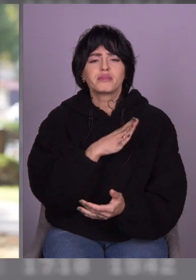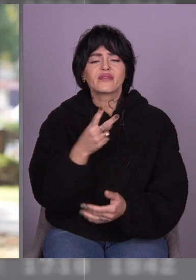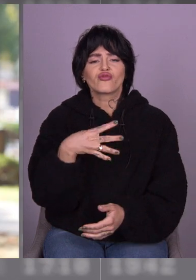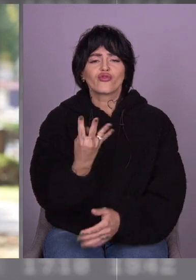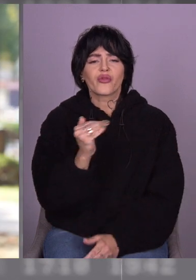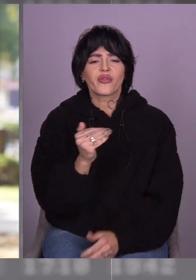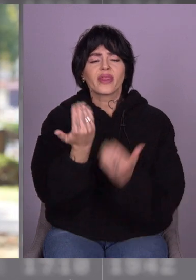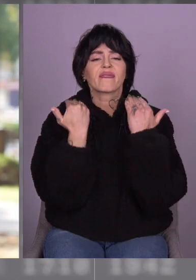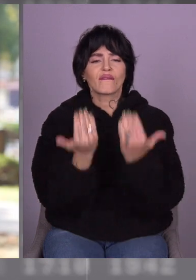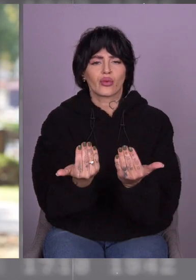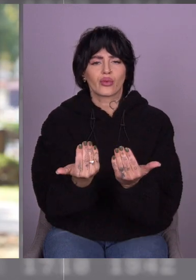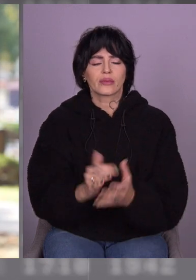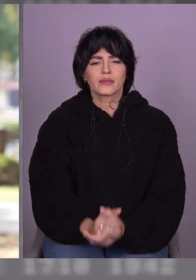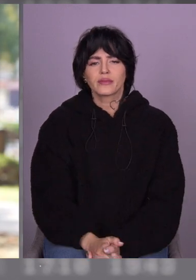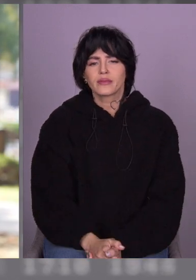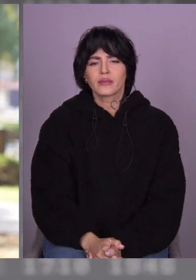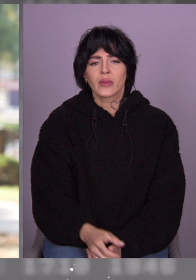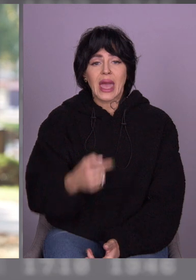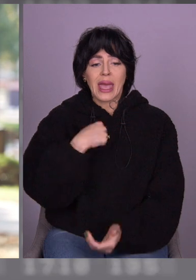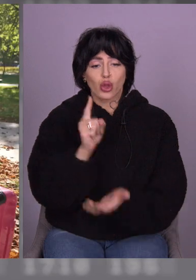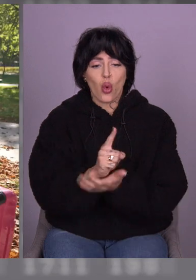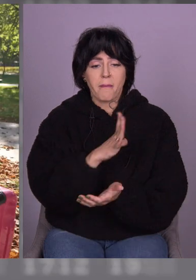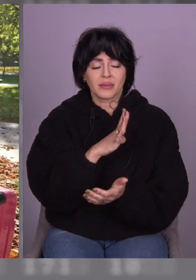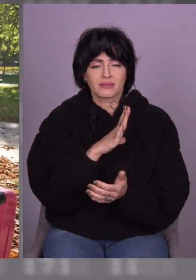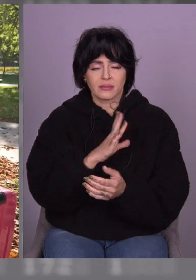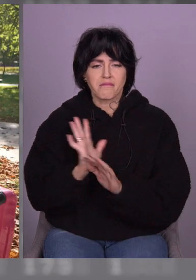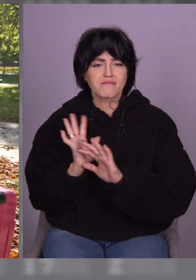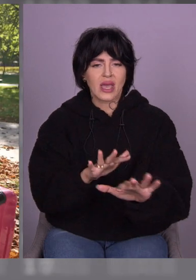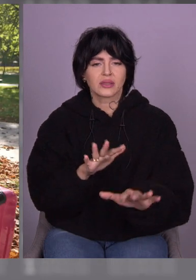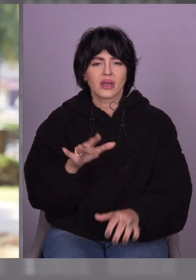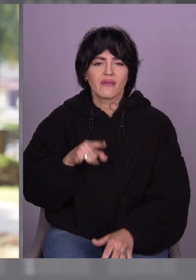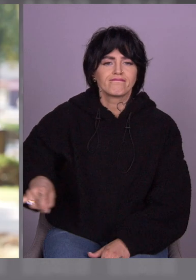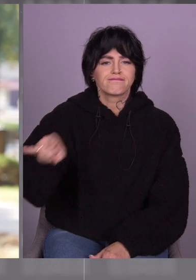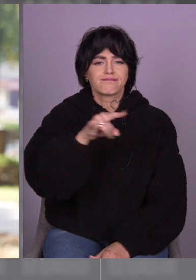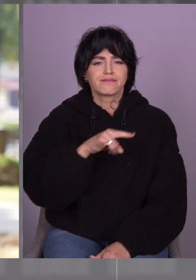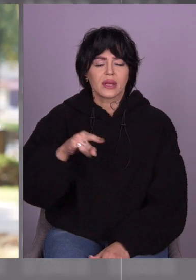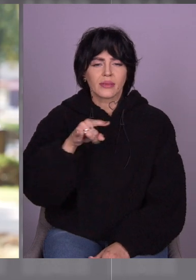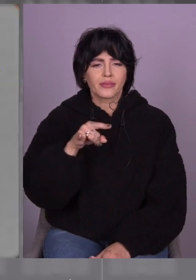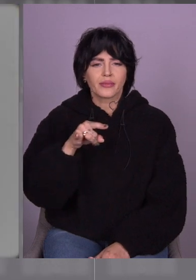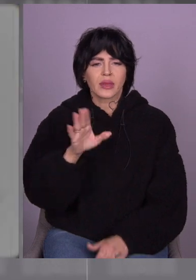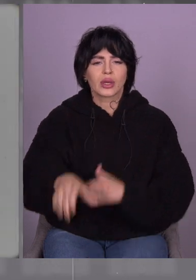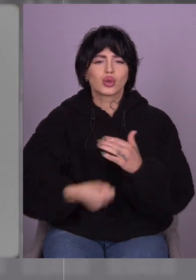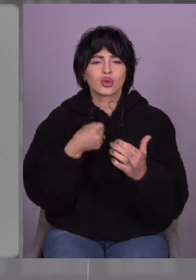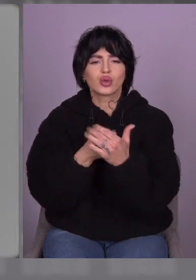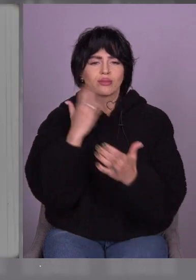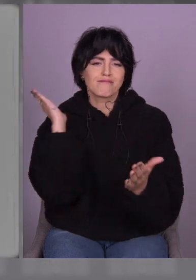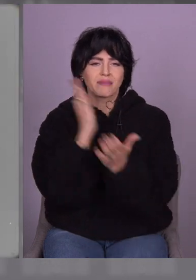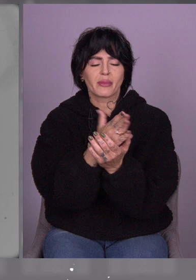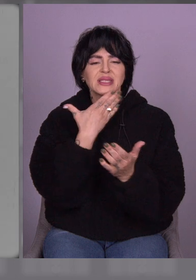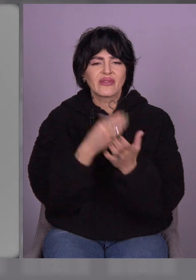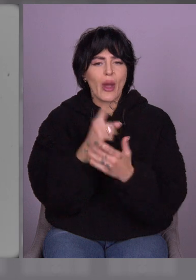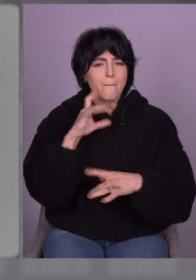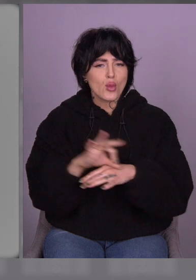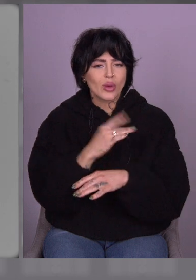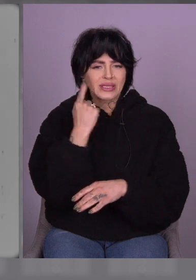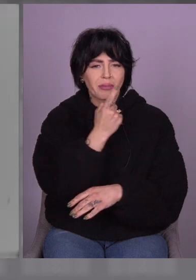житті? Четверті ранки я мала бути в Аерепорту. Квиток був куди? В Барселоні. Ні, до чоловіка. Чоловік, він жив